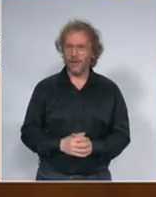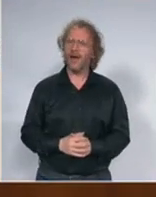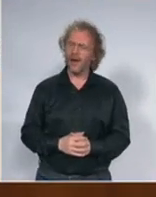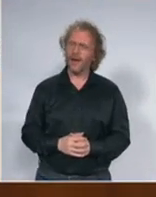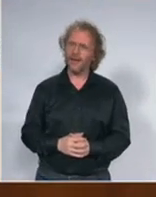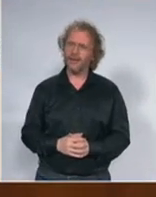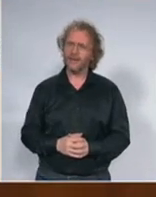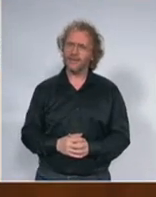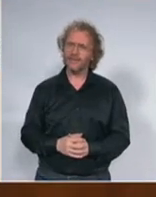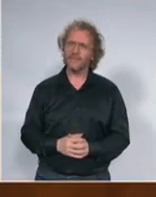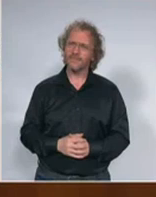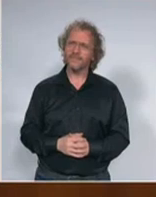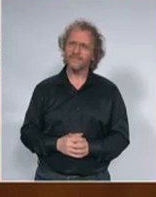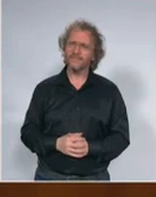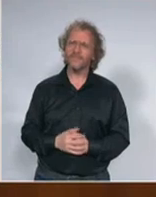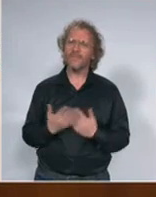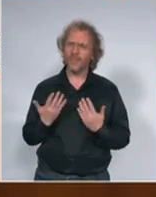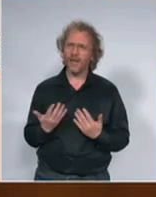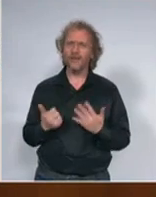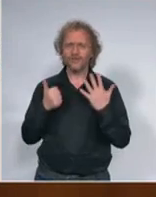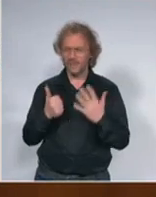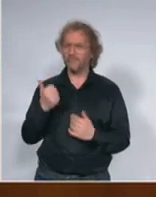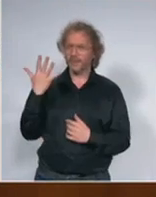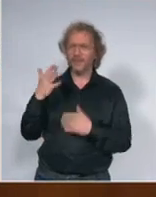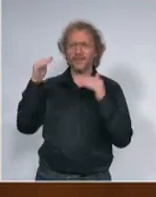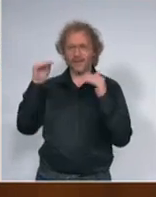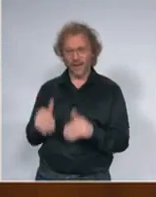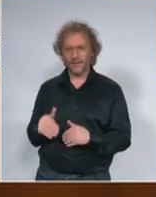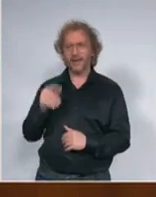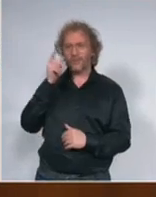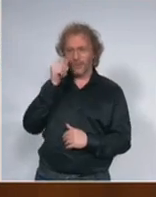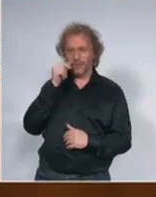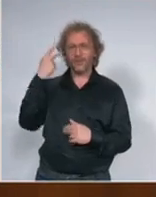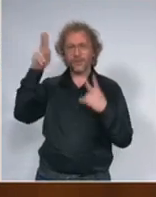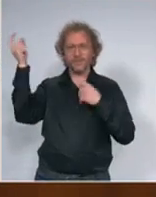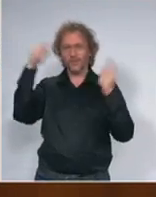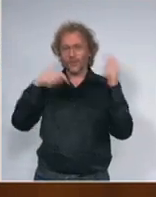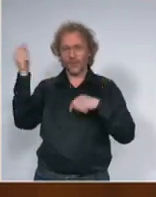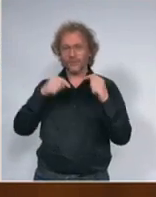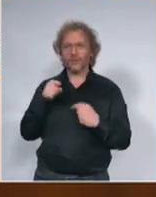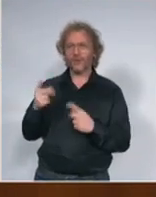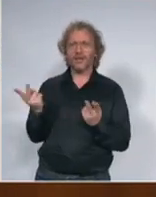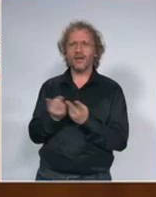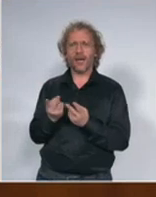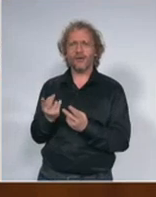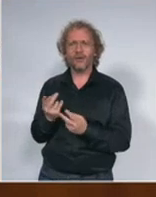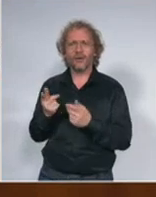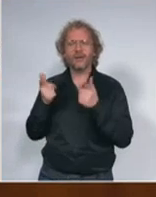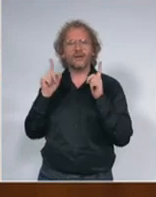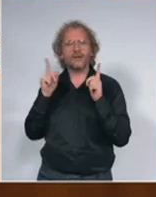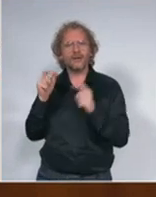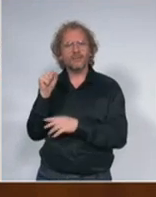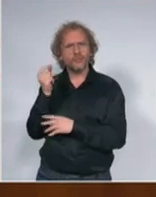65.000 ljudi a to je jedan požerevac šta je potrebno da se desi pa da donesemo i neku